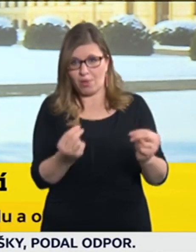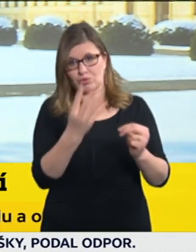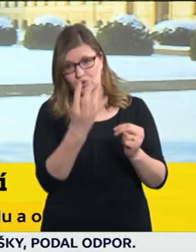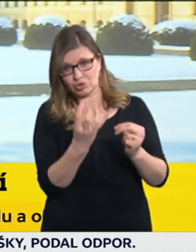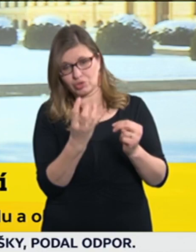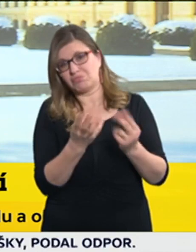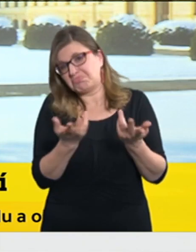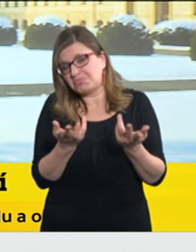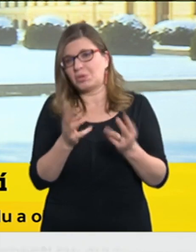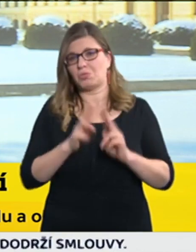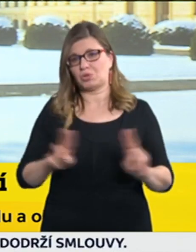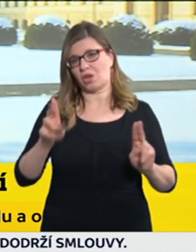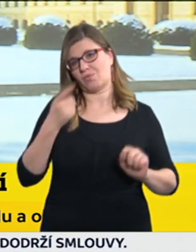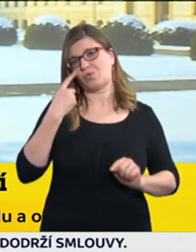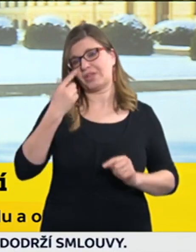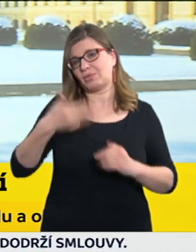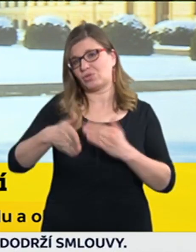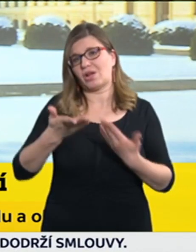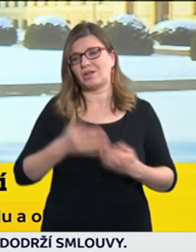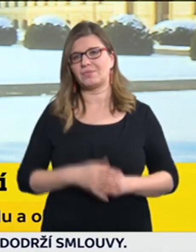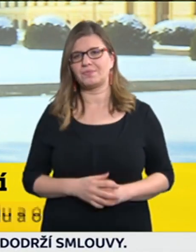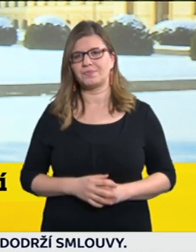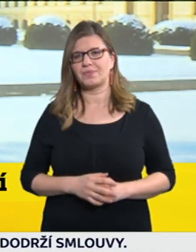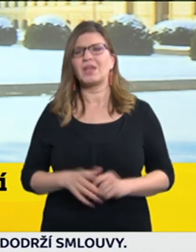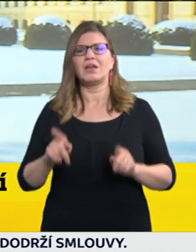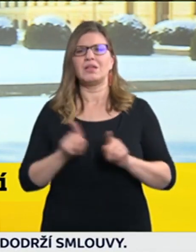rámci zký areálu jsme, jak už řekl pan vicepremiér Hamáček,